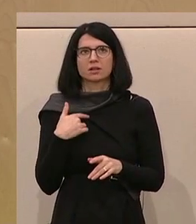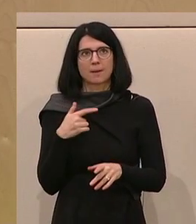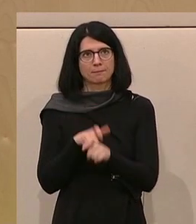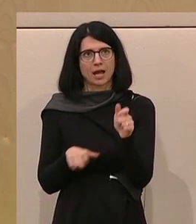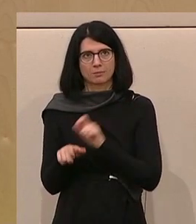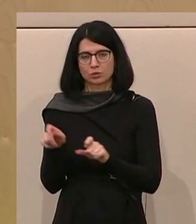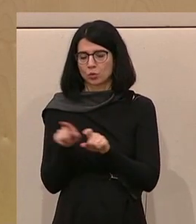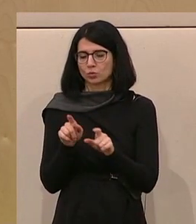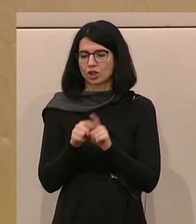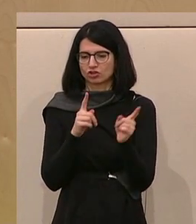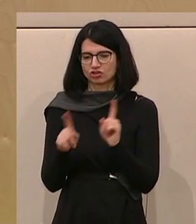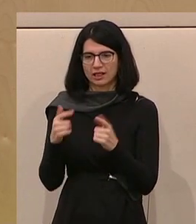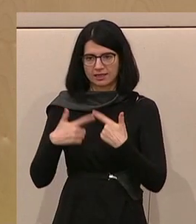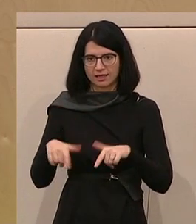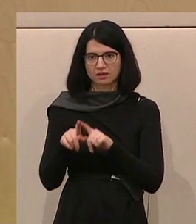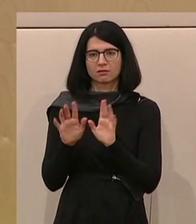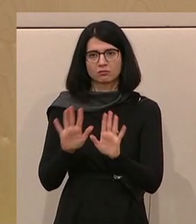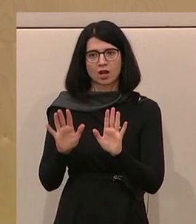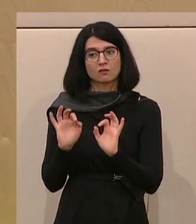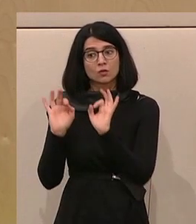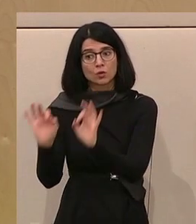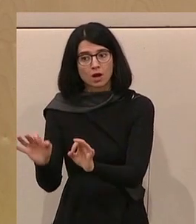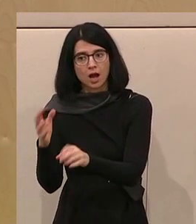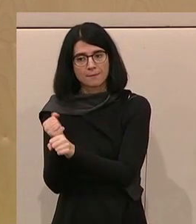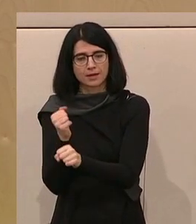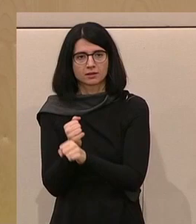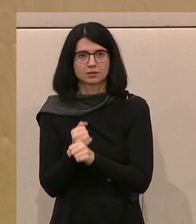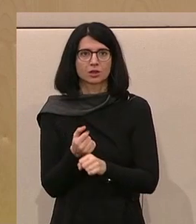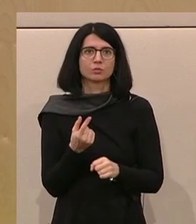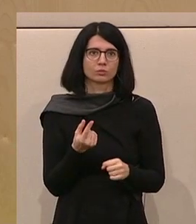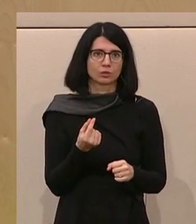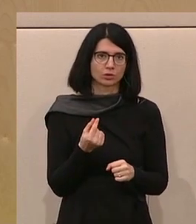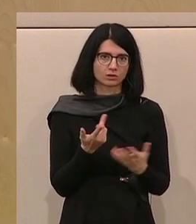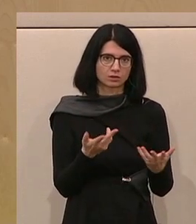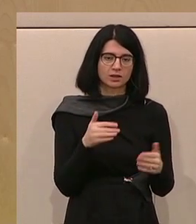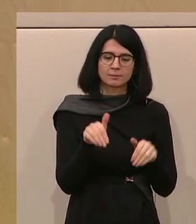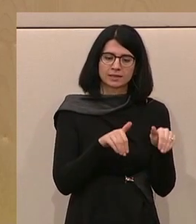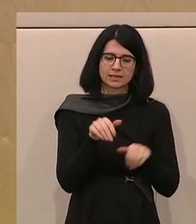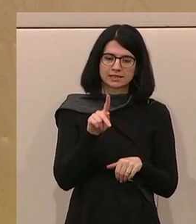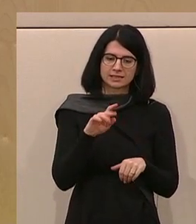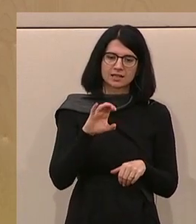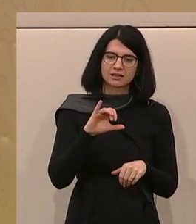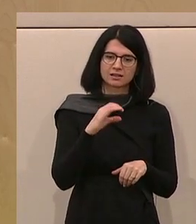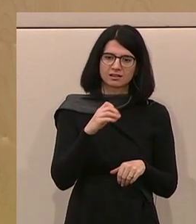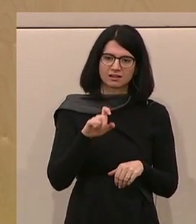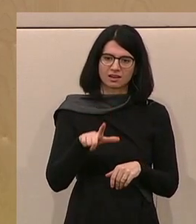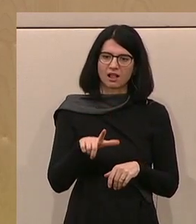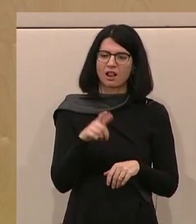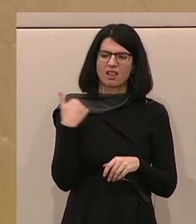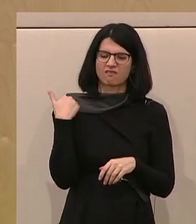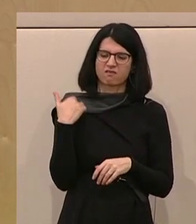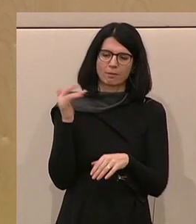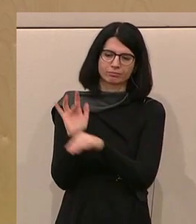Beamten und Stellen des Landes bedient, dann kommt das, wofür Minister Kickl geschlagen wurde verbal,